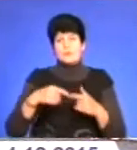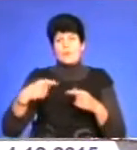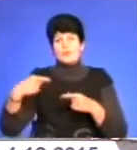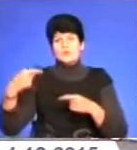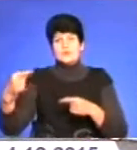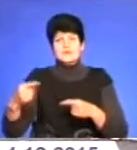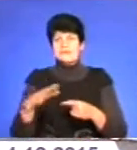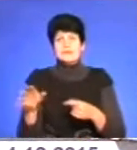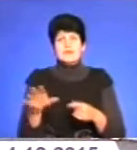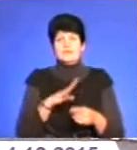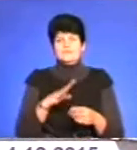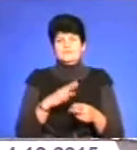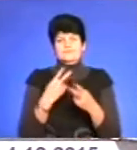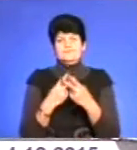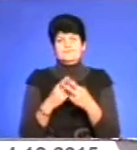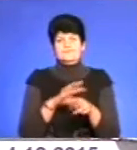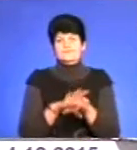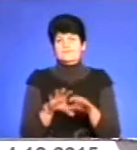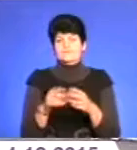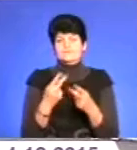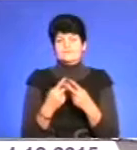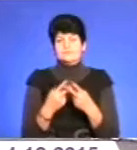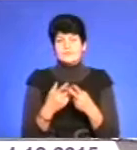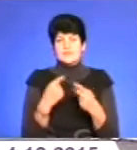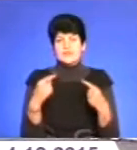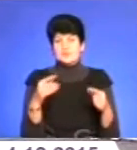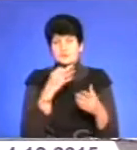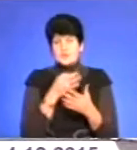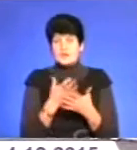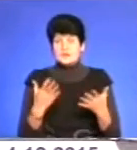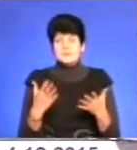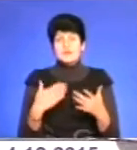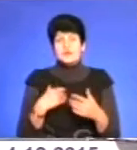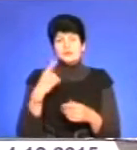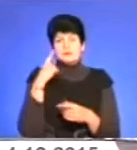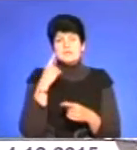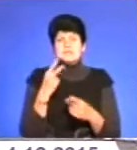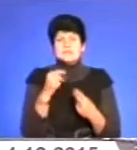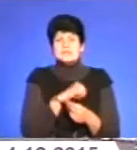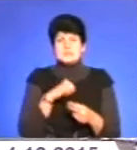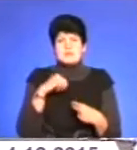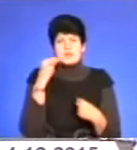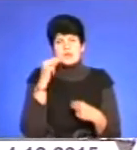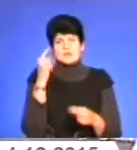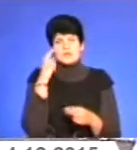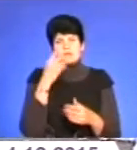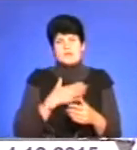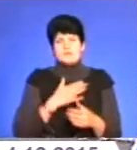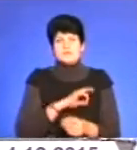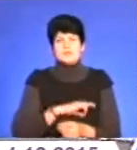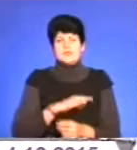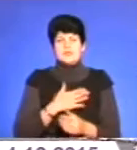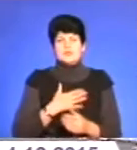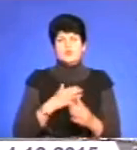не притягився до кримінальної іншої відповідальності. Я вважаю, що це чи не найбільша краща оцінка нашим вихователям, нашому